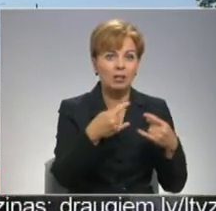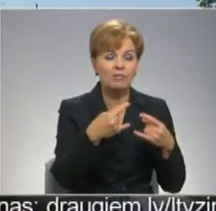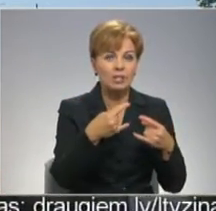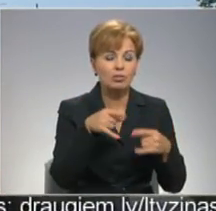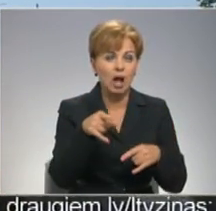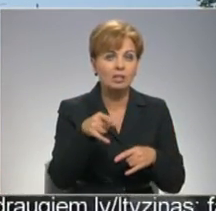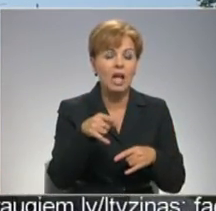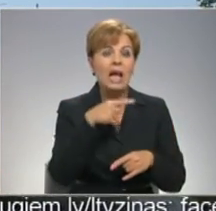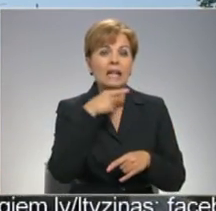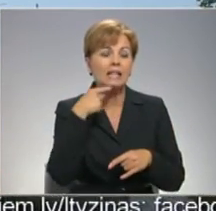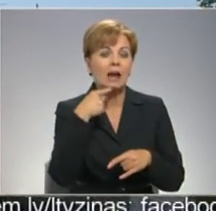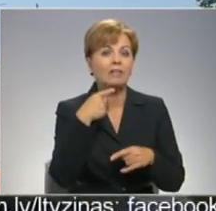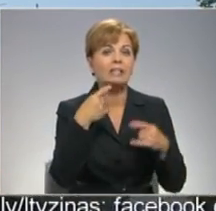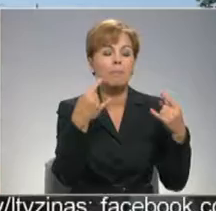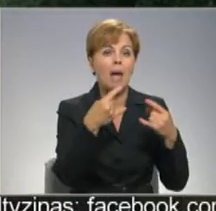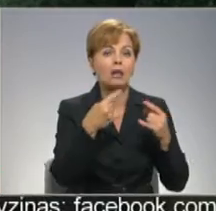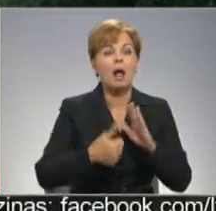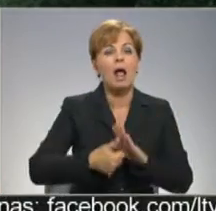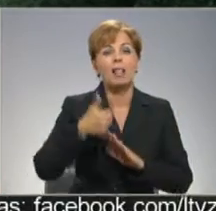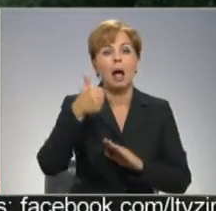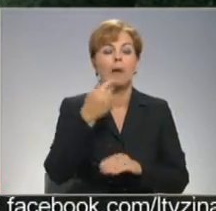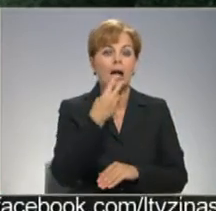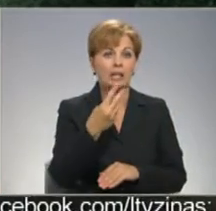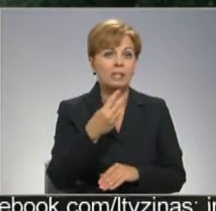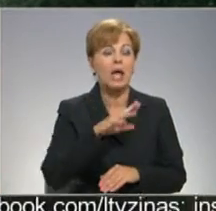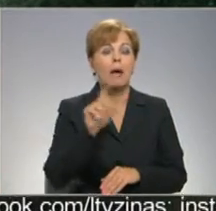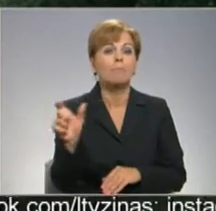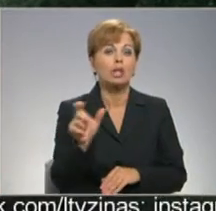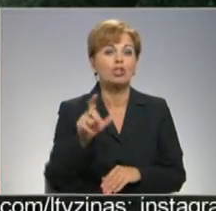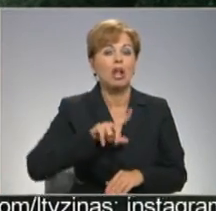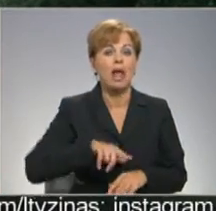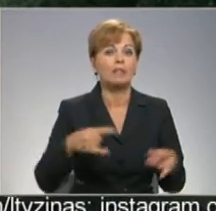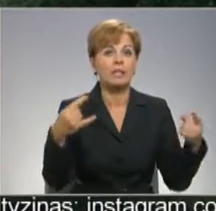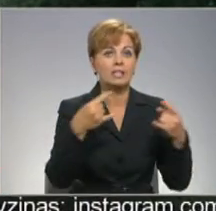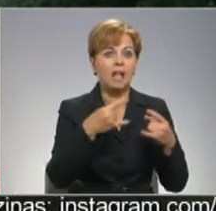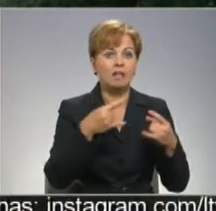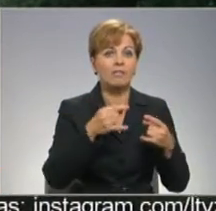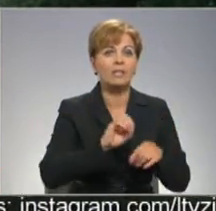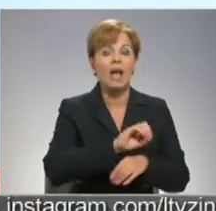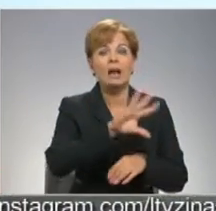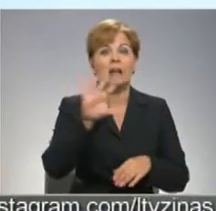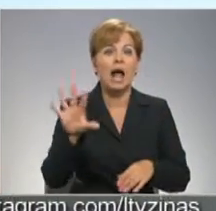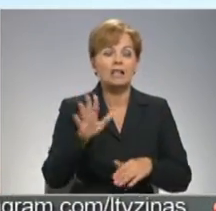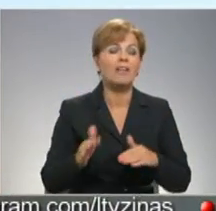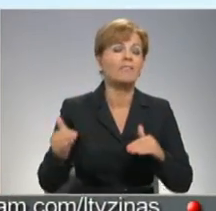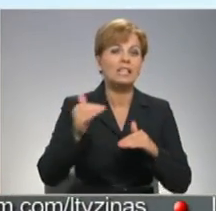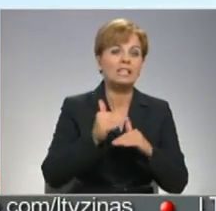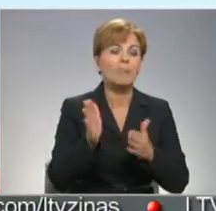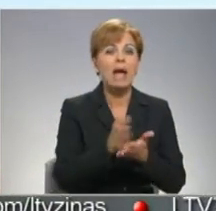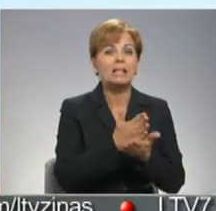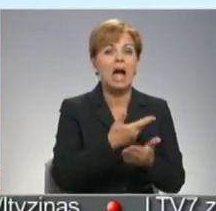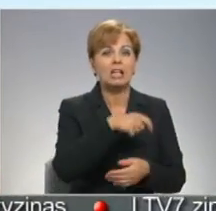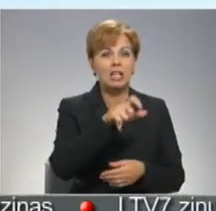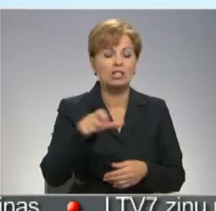dēļ Krievijas pārraidis ir redzamas pat labāk. Tomēr, ko viņš brīža, kad Latvijā televīzija ieraida virzami sapraidē, daļai iedzīvotāju